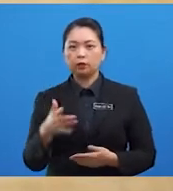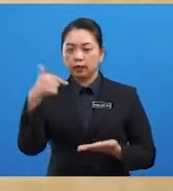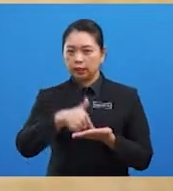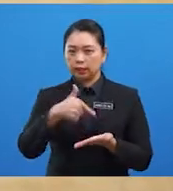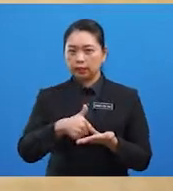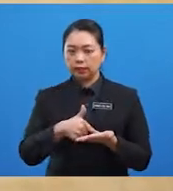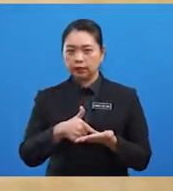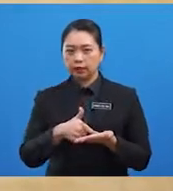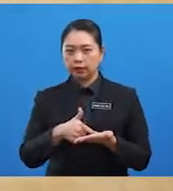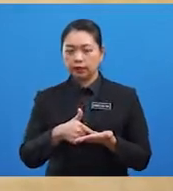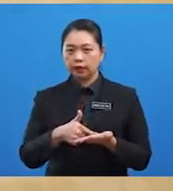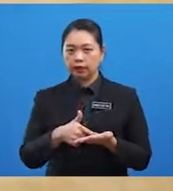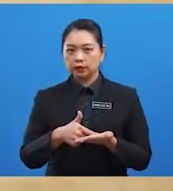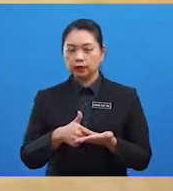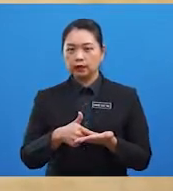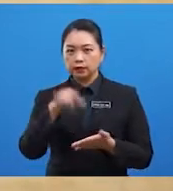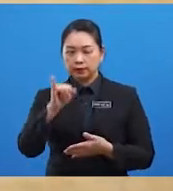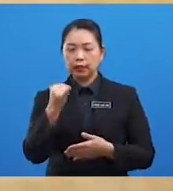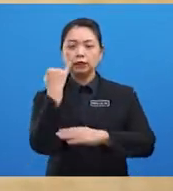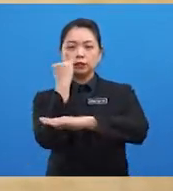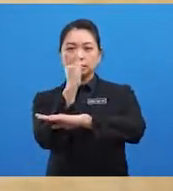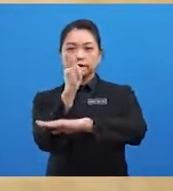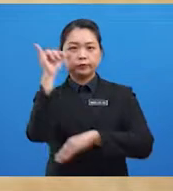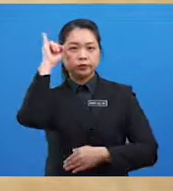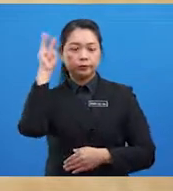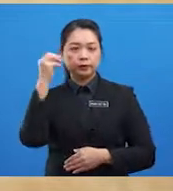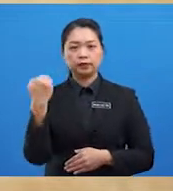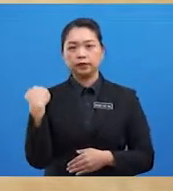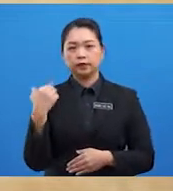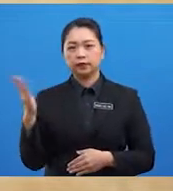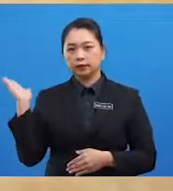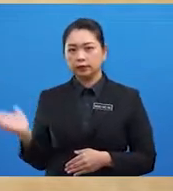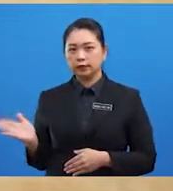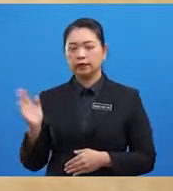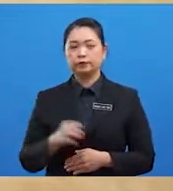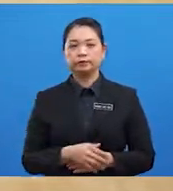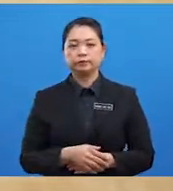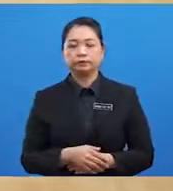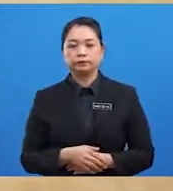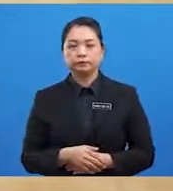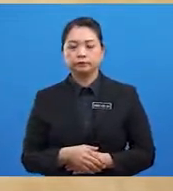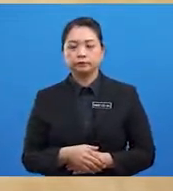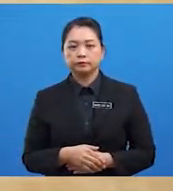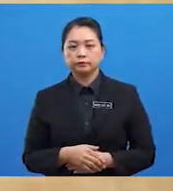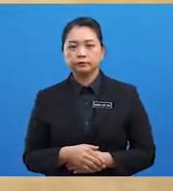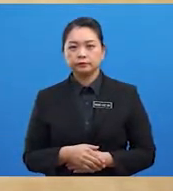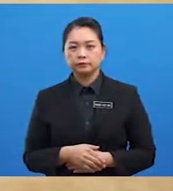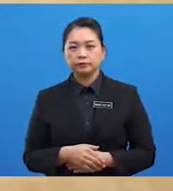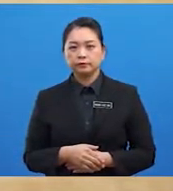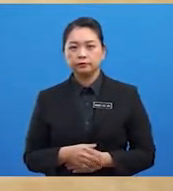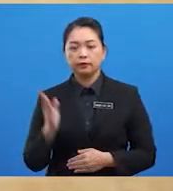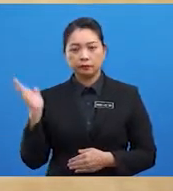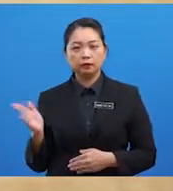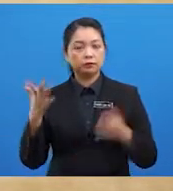sarjana barat yang mengiktiraf sumbangan Ibn Majid ialah Richard Parton beliau